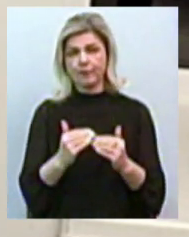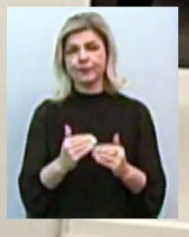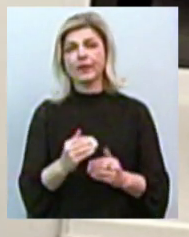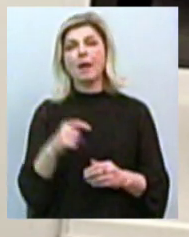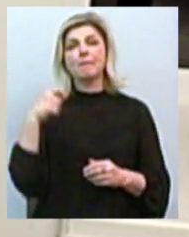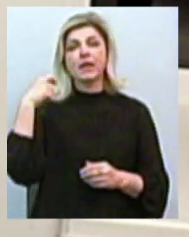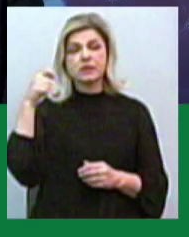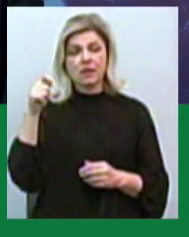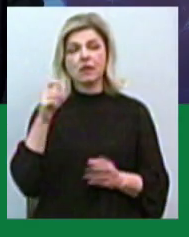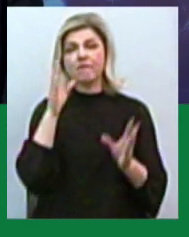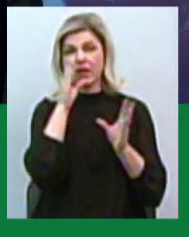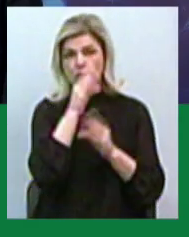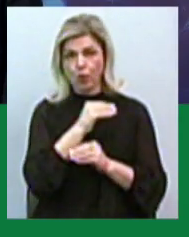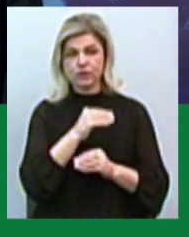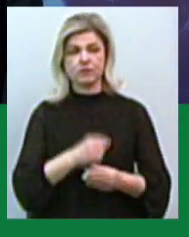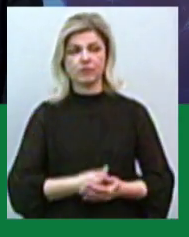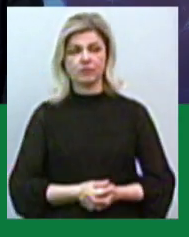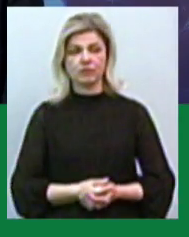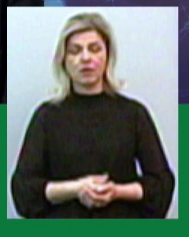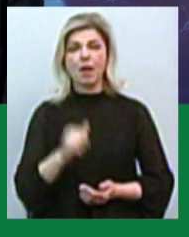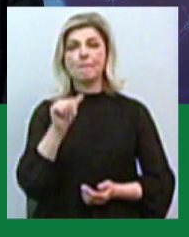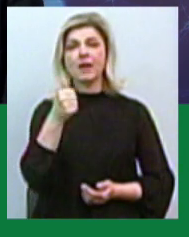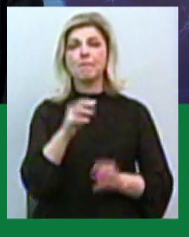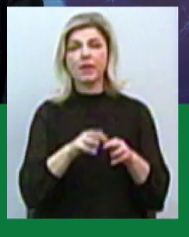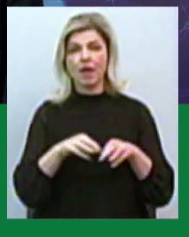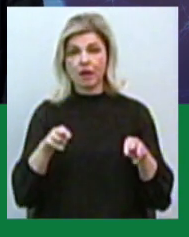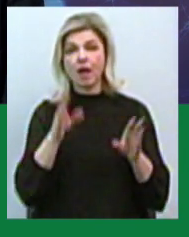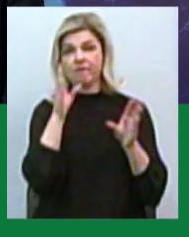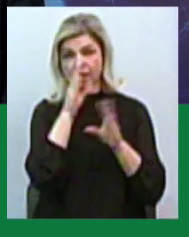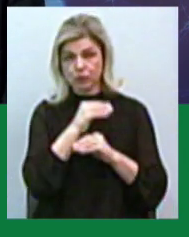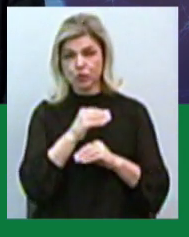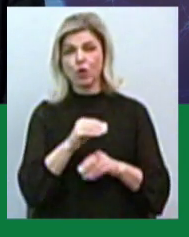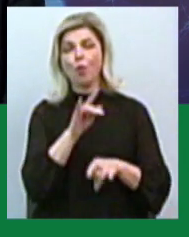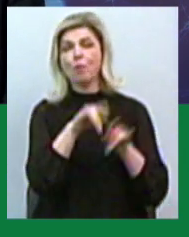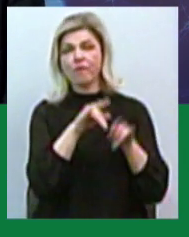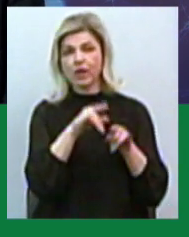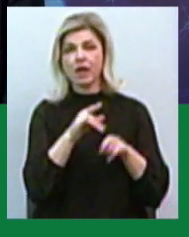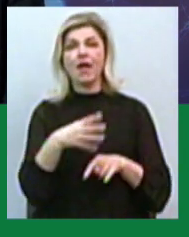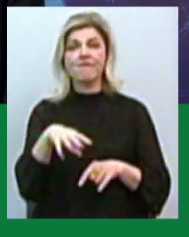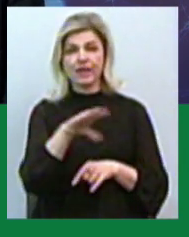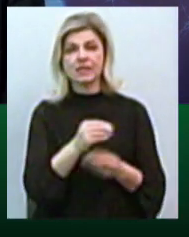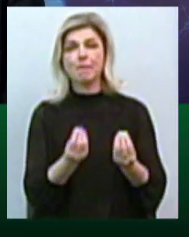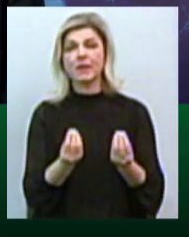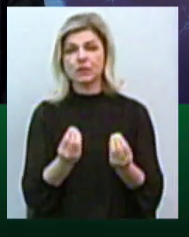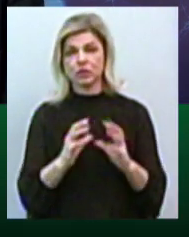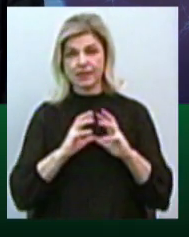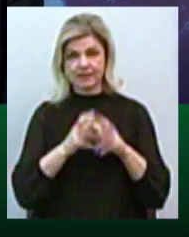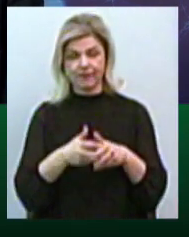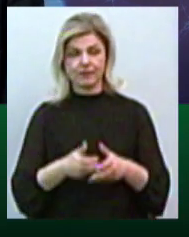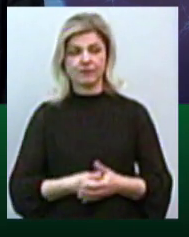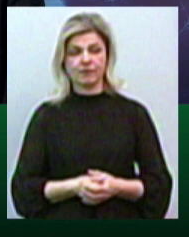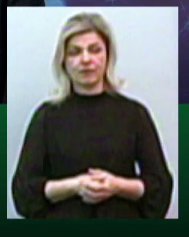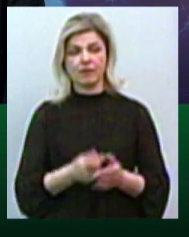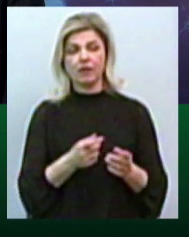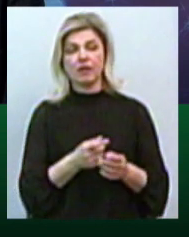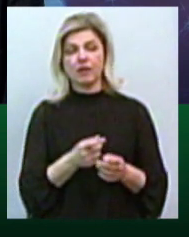президент в Давосі, прем'єр в Давосі, умовляють весь бізнесовий світ. Ви